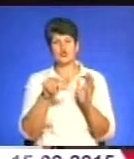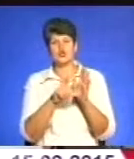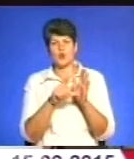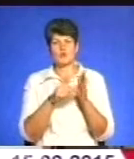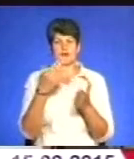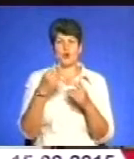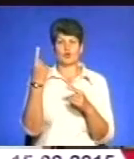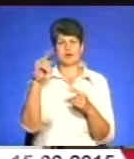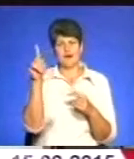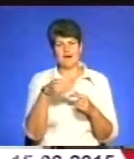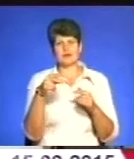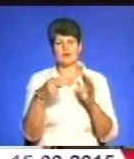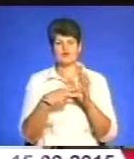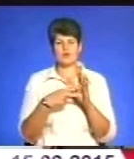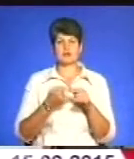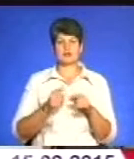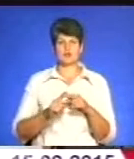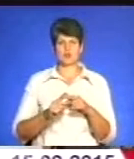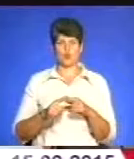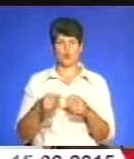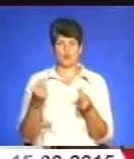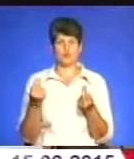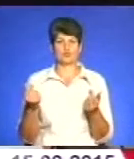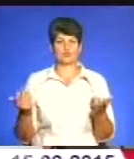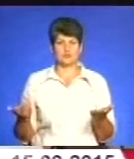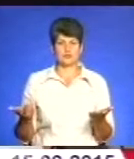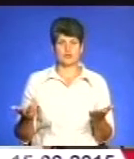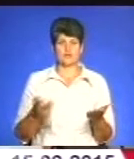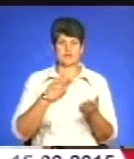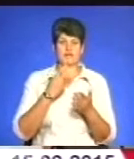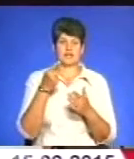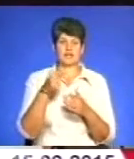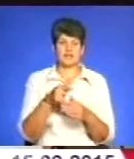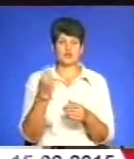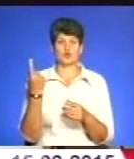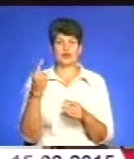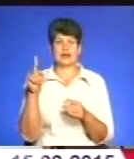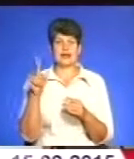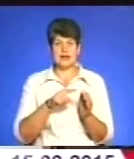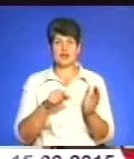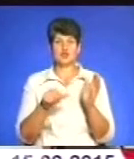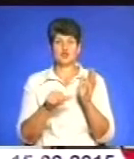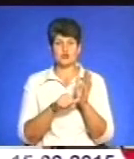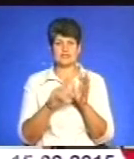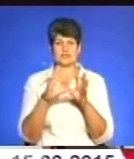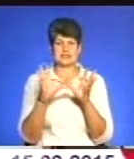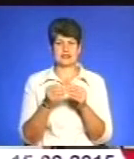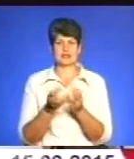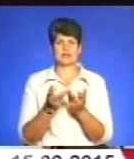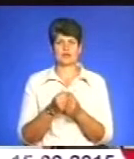бюджету, згодом на те, що в нас одна шоста від загальної кількості тритеріальних громад.